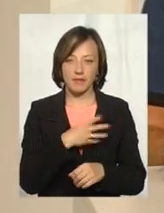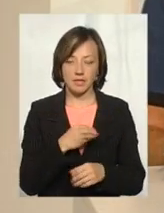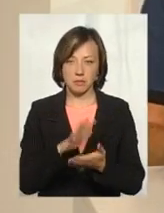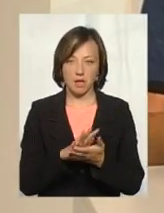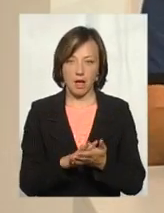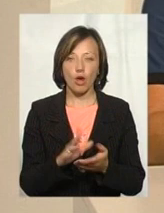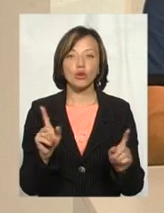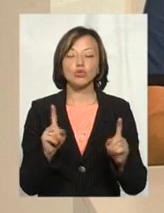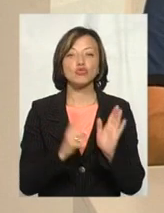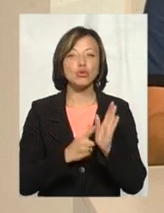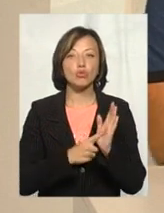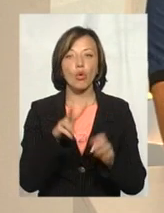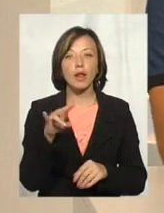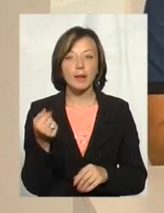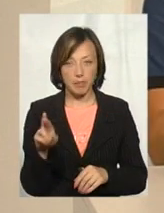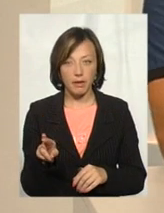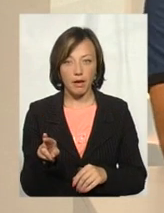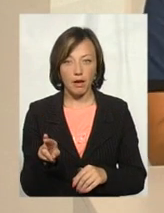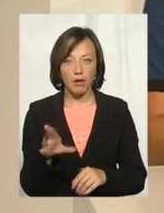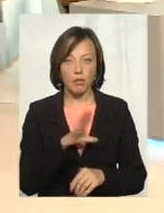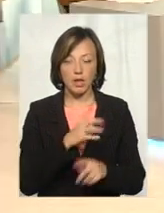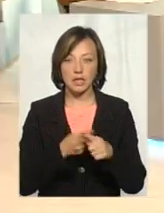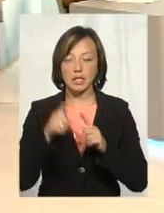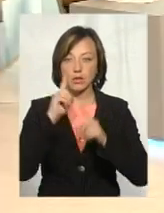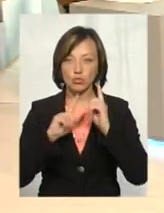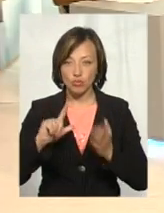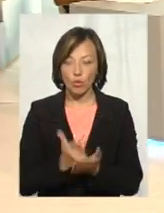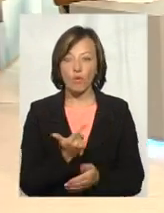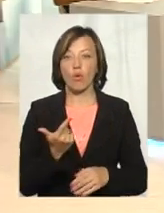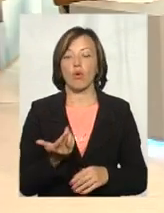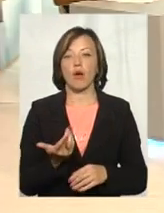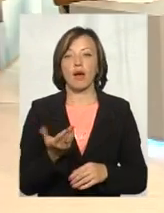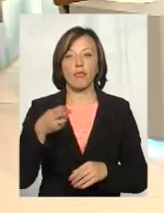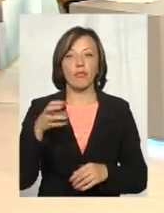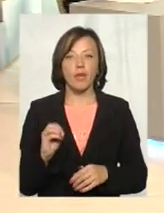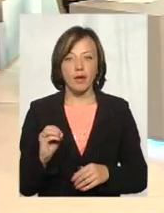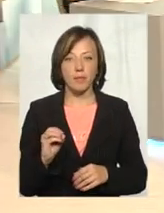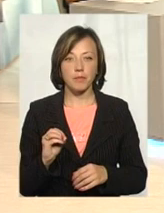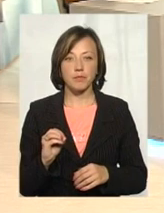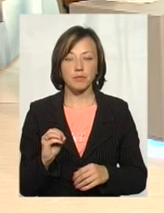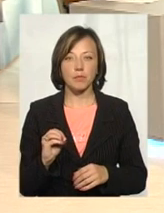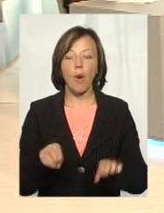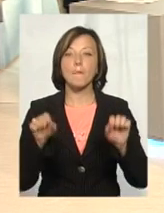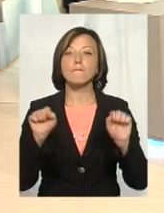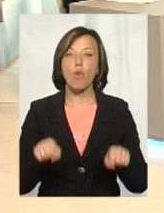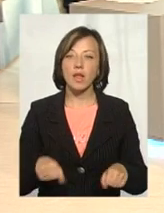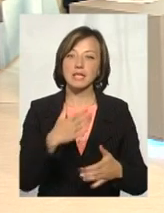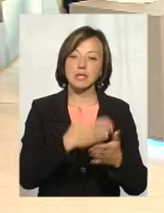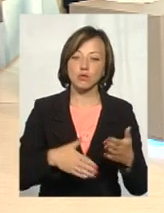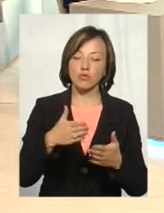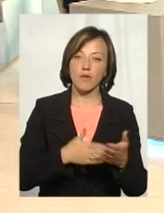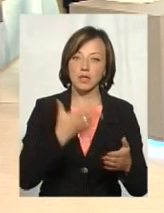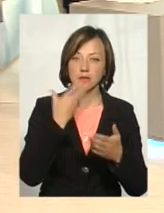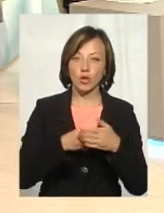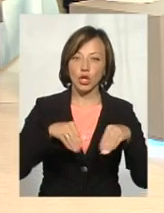сміття. 6 липня, 6 липня, так була сесія, знову ж таки, минулого тижня, де могли скасувати своє ж